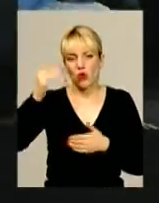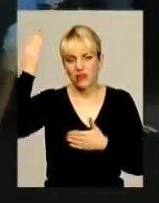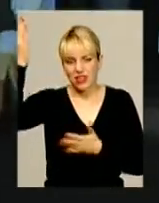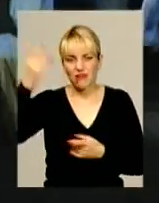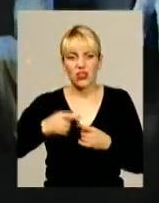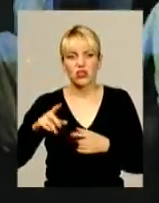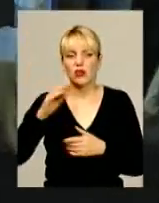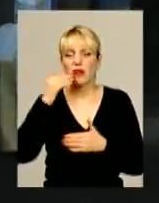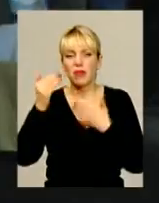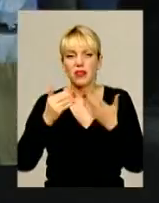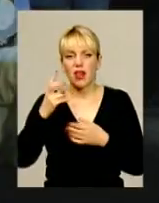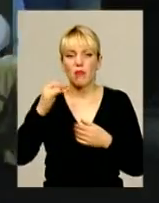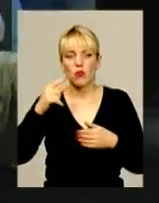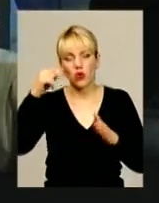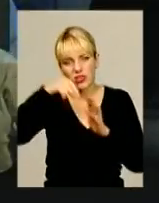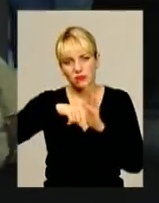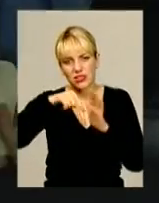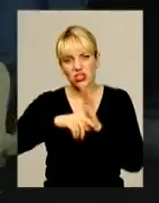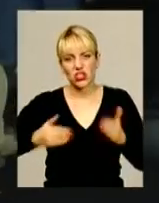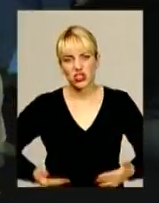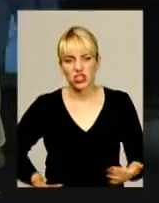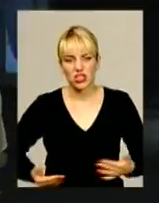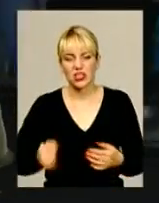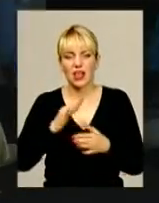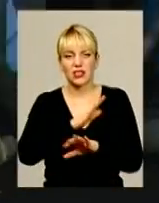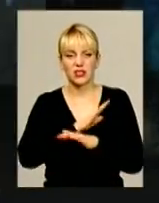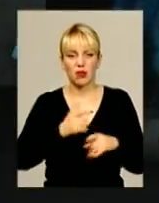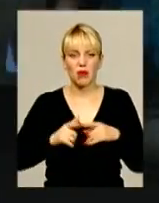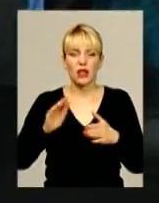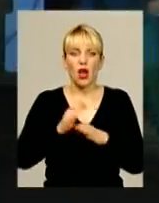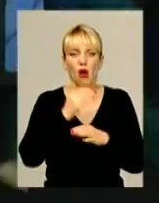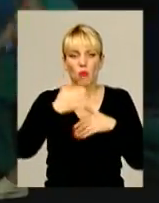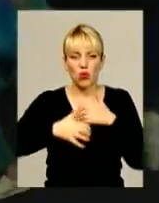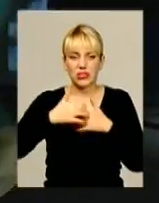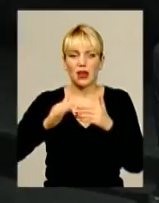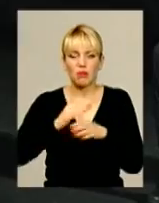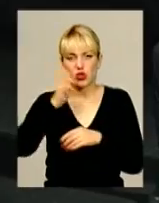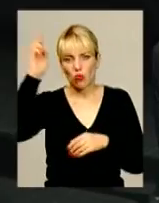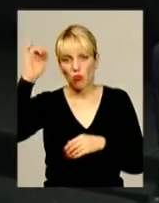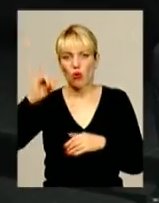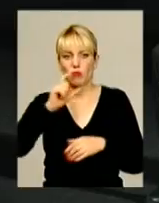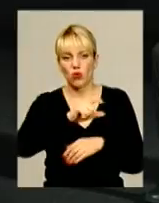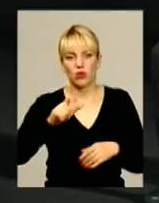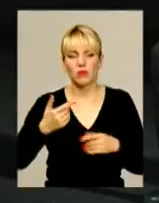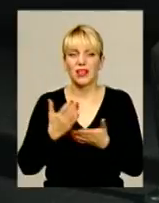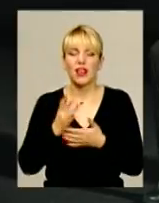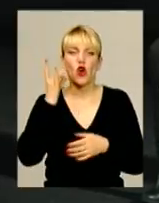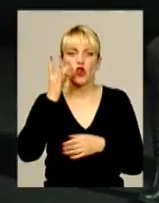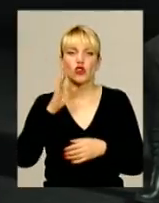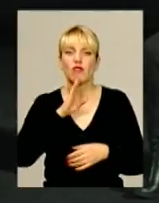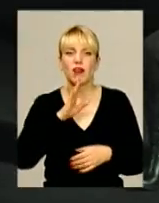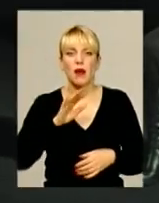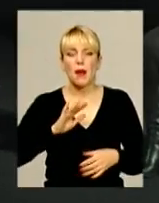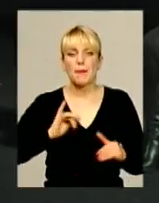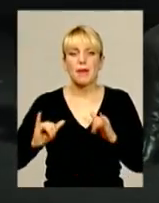питання про сенс життя, любов і смерть. Посередником між Богом та людьми для нього стає рожева пані. «Я тебе звала? Оскар.